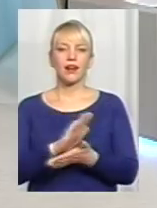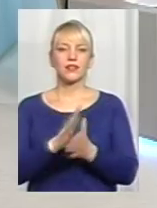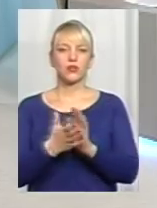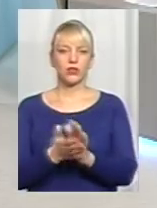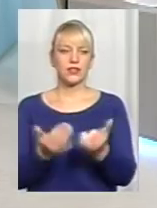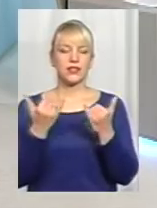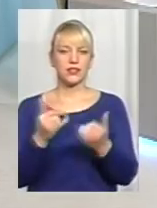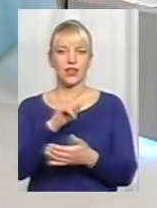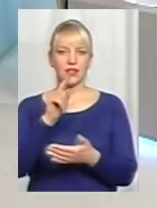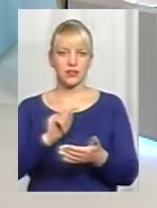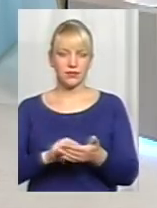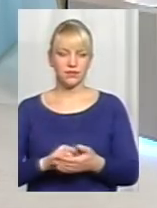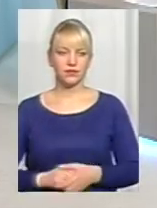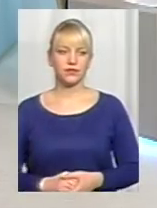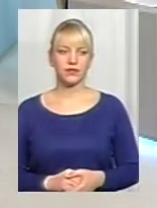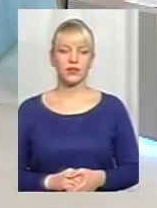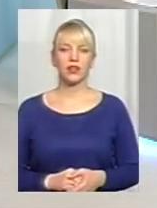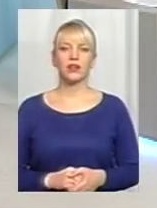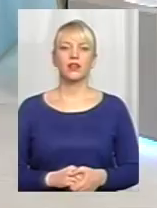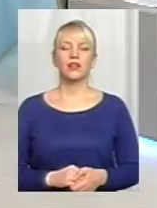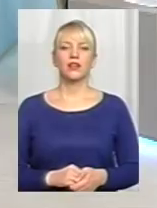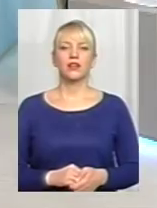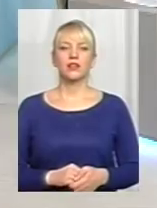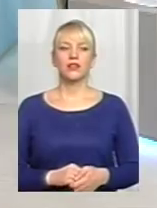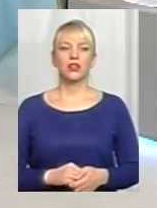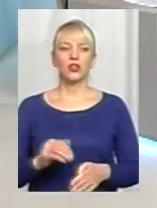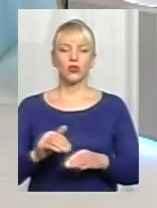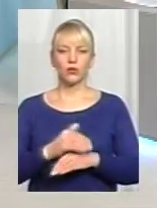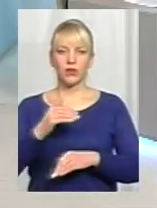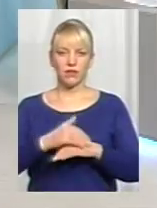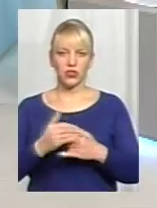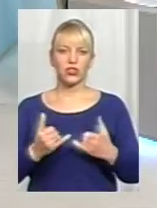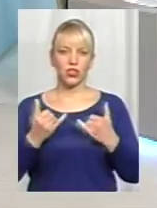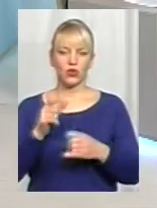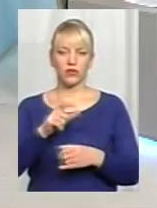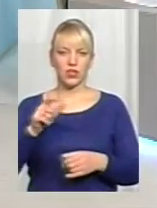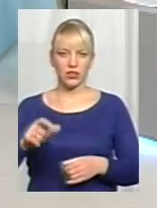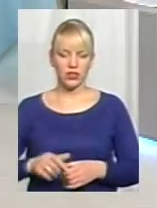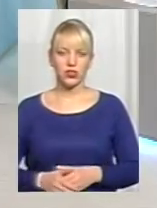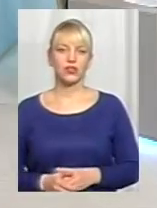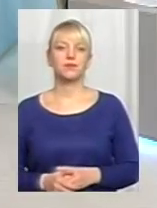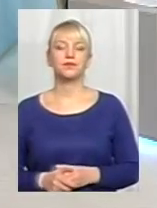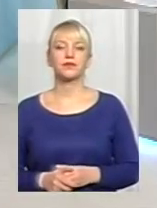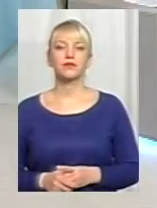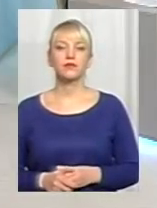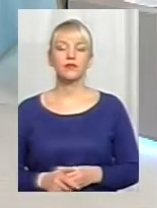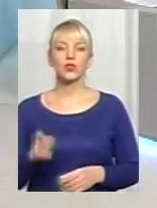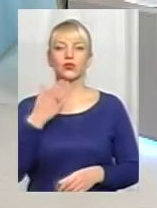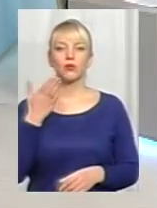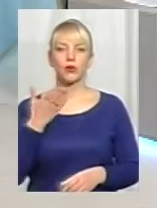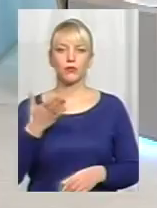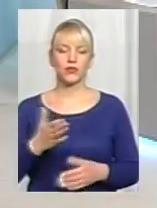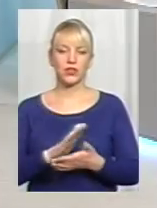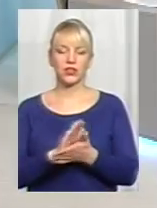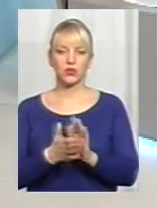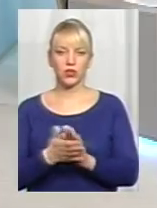зараз? Ще раз добрий вечір, пані Йоно, добрий вечір, шановні телеглядачі. Щоб коментувати ситуацію, я